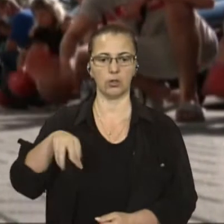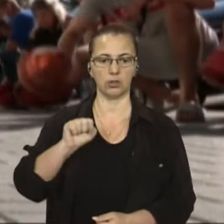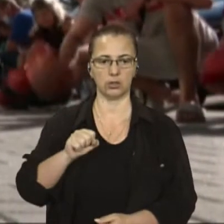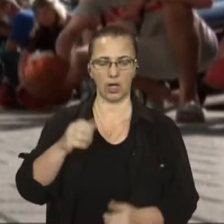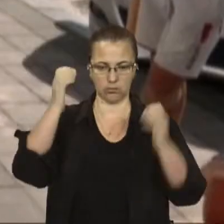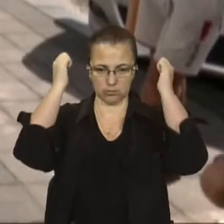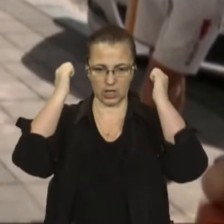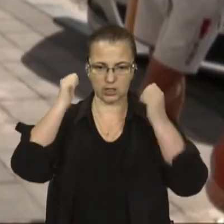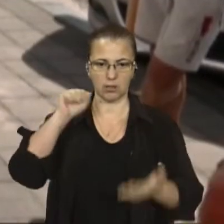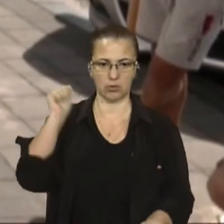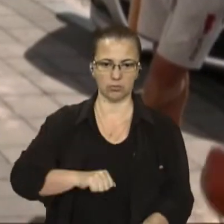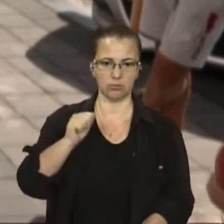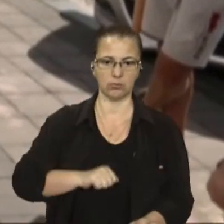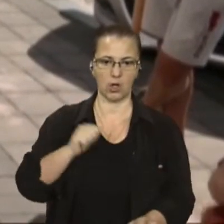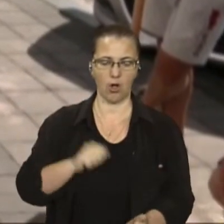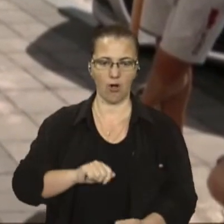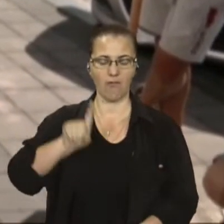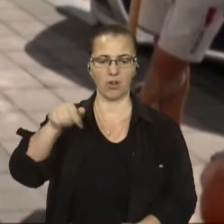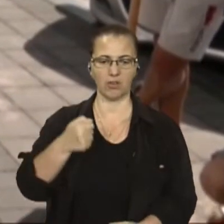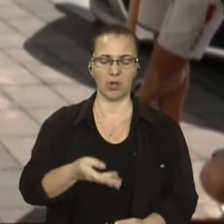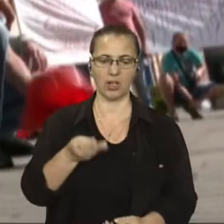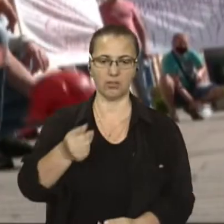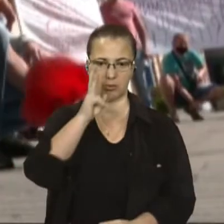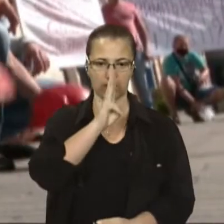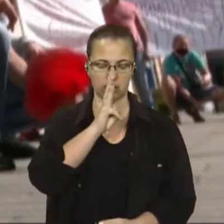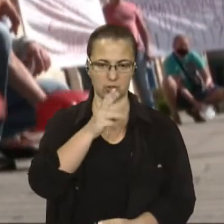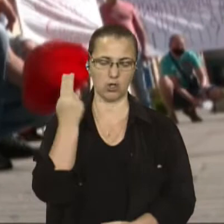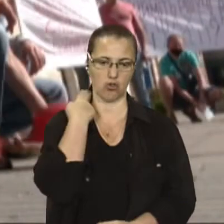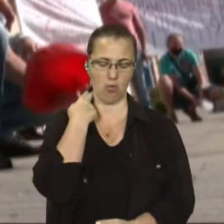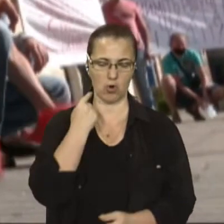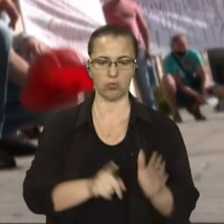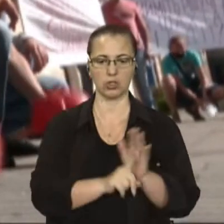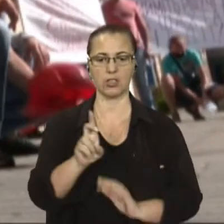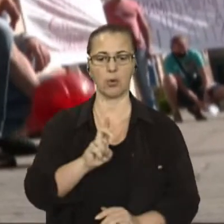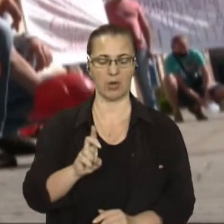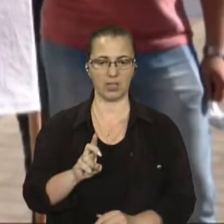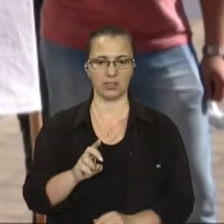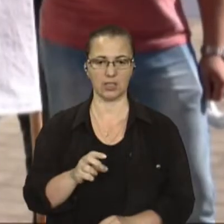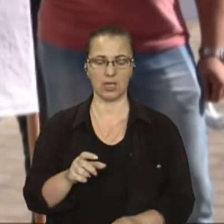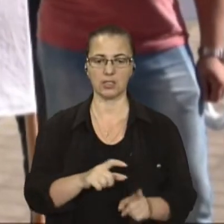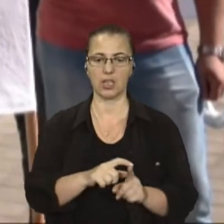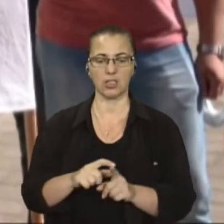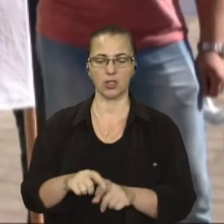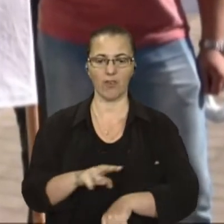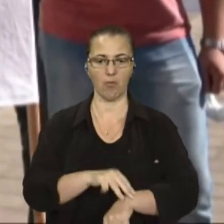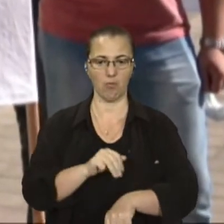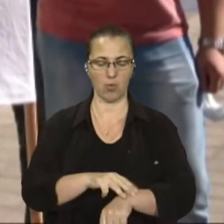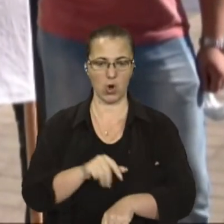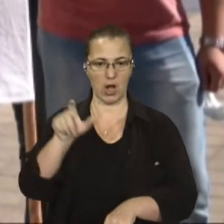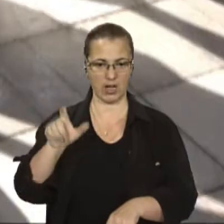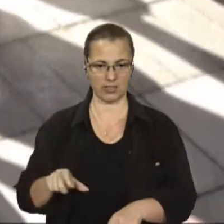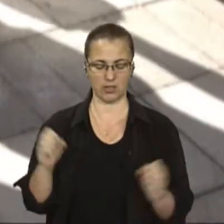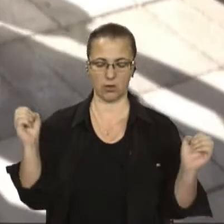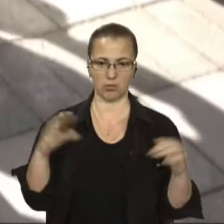виплатити зарплату, яку їм заборгували від березня. За підрахунками поліцейського Андрія Прокопчака, на пікеті зібрались